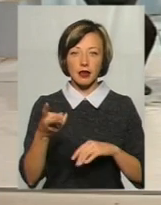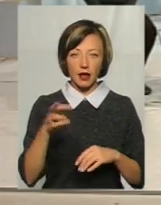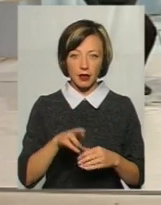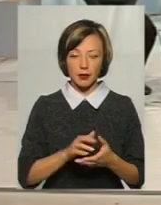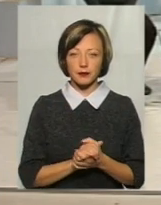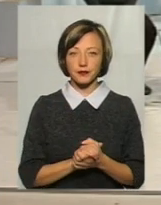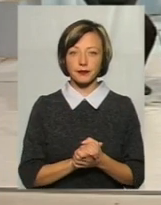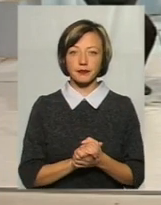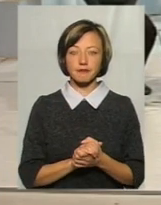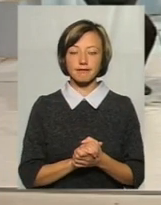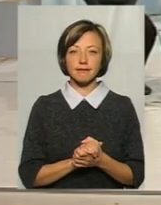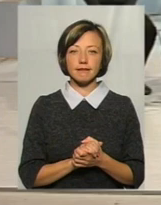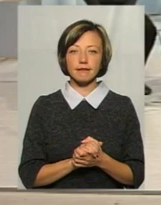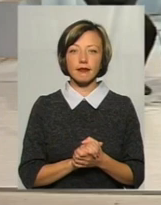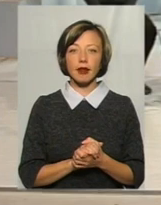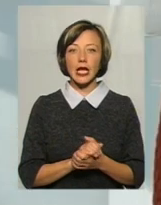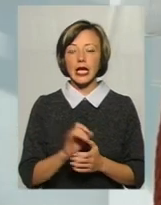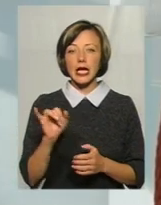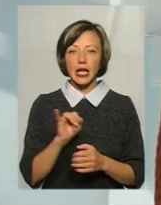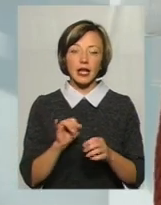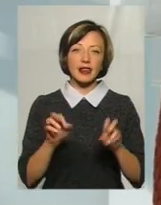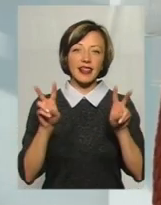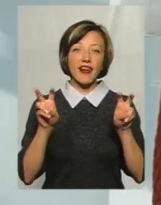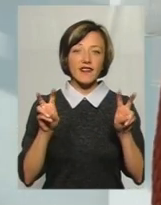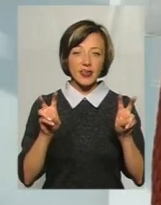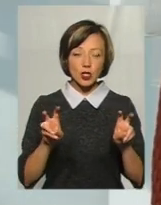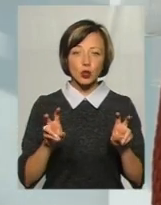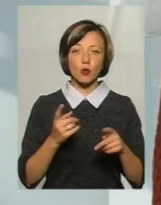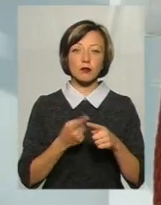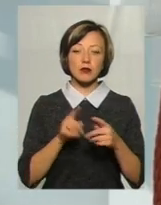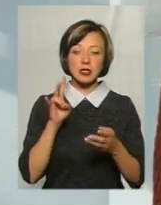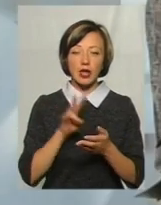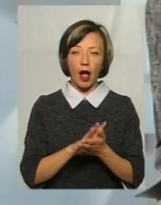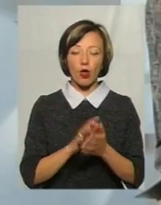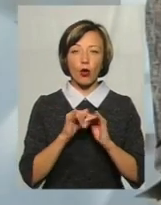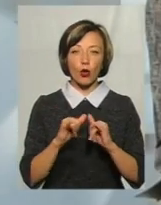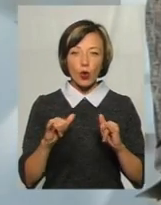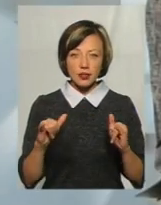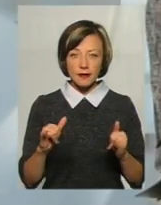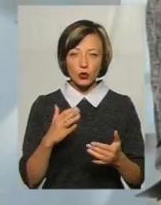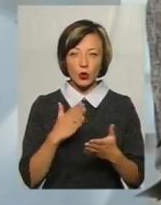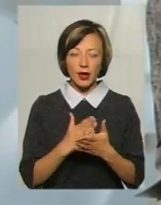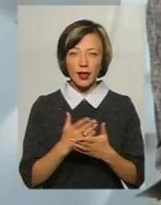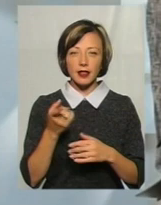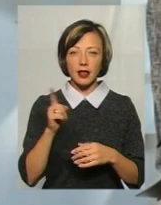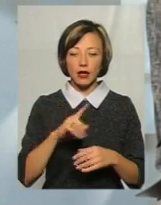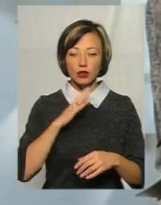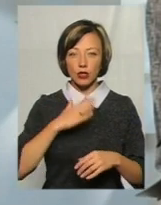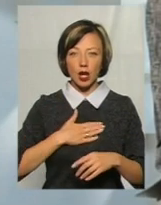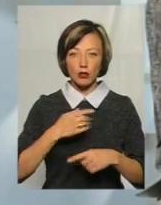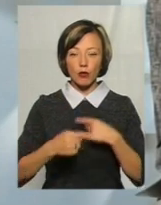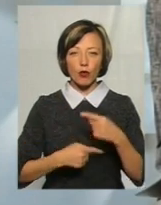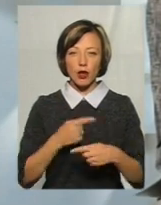І, можна сказати, девізом сталого розвитку є те, що наше покоління